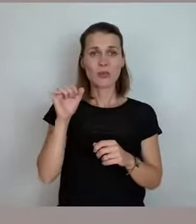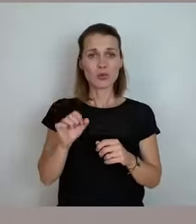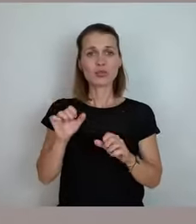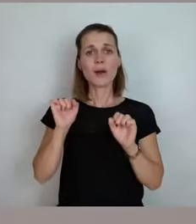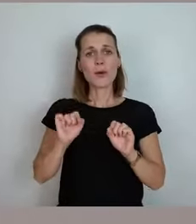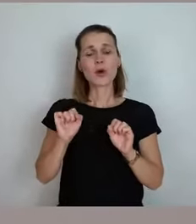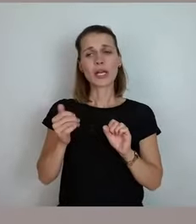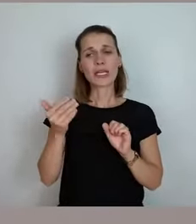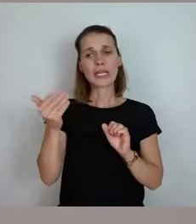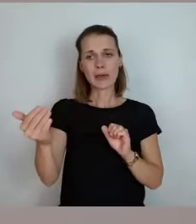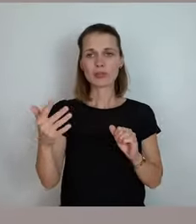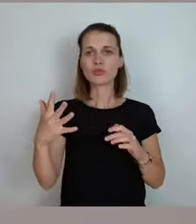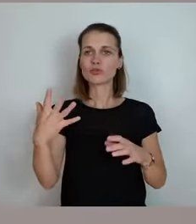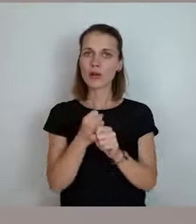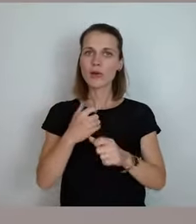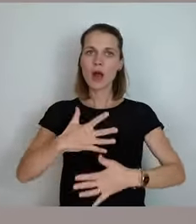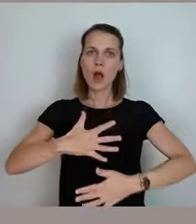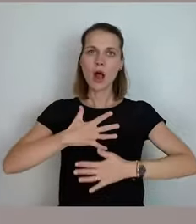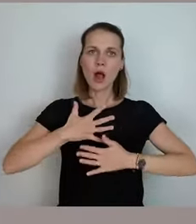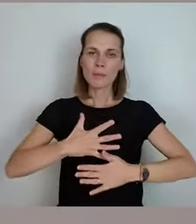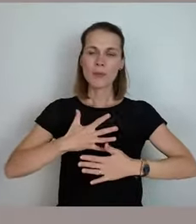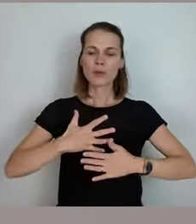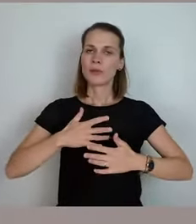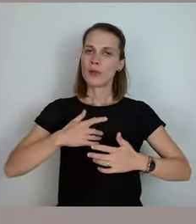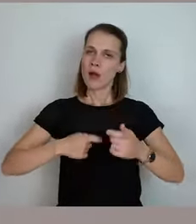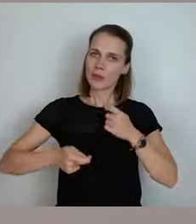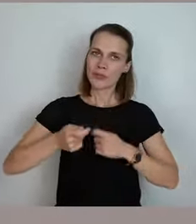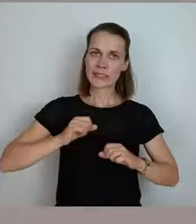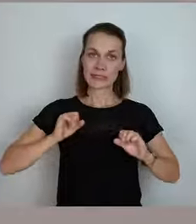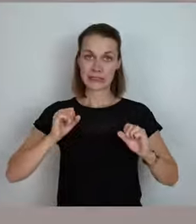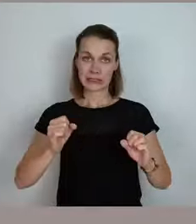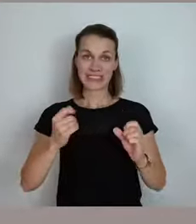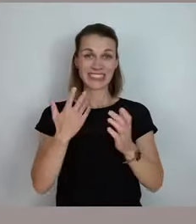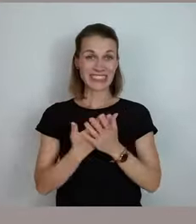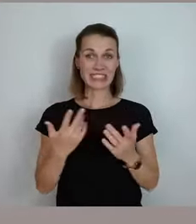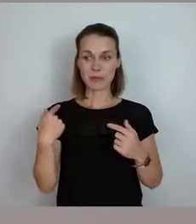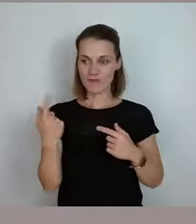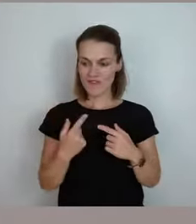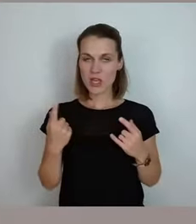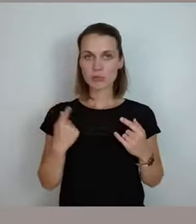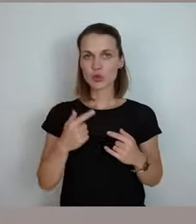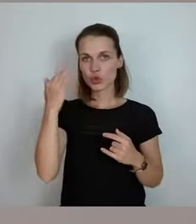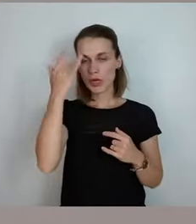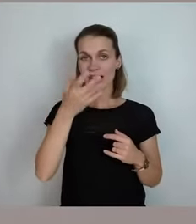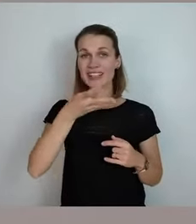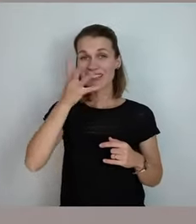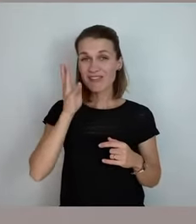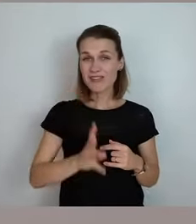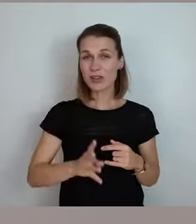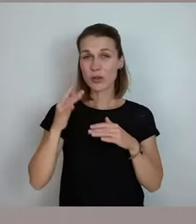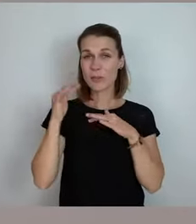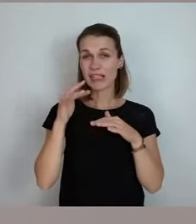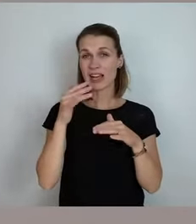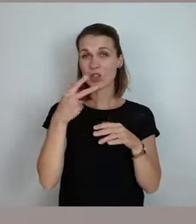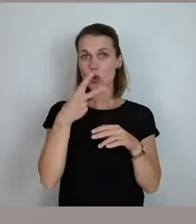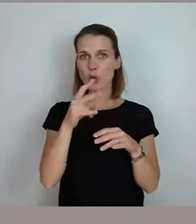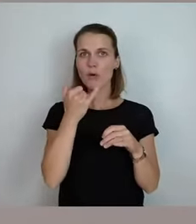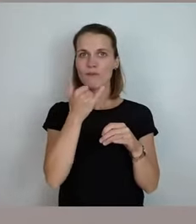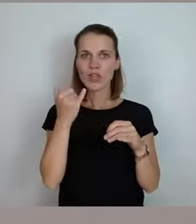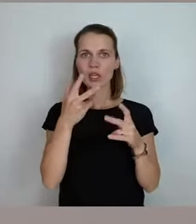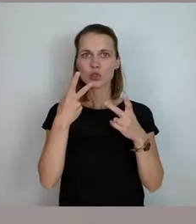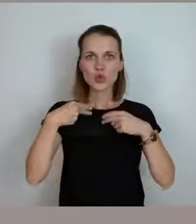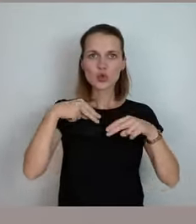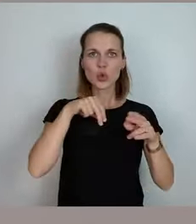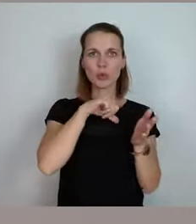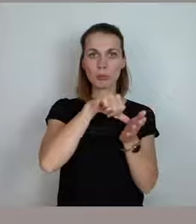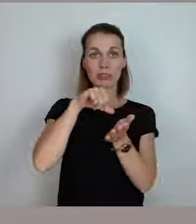auch noch atmen und handeln zu können. Heißt also, wir müssen uns mit dem Tilgen dieser 400 Milliarden Euro beschäftigen. Es gibt wieder zwei